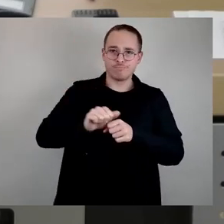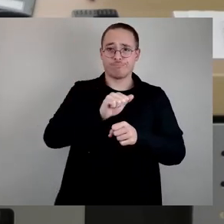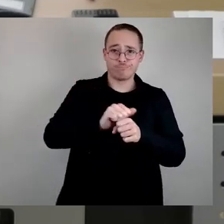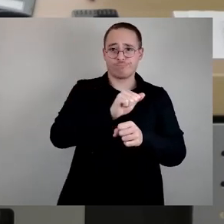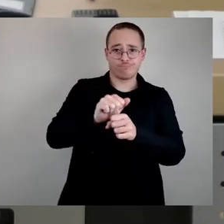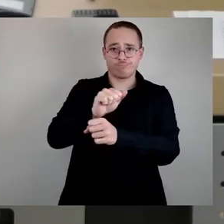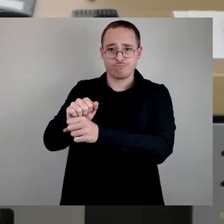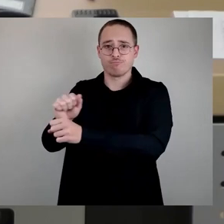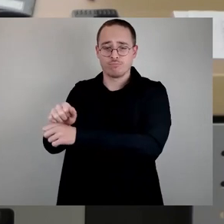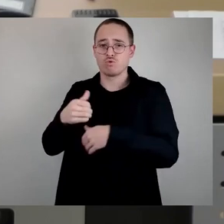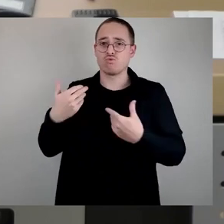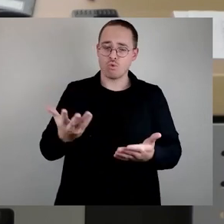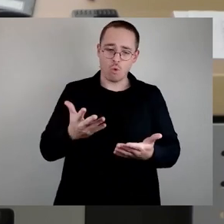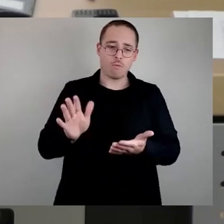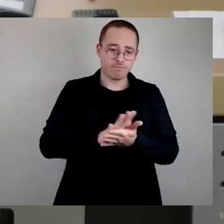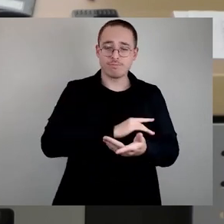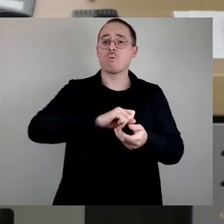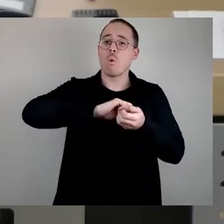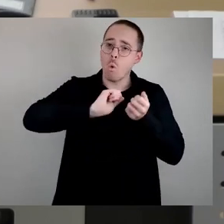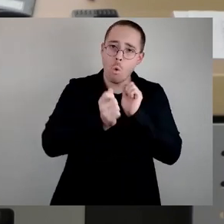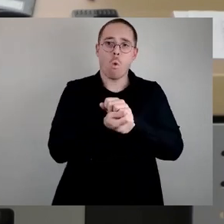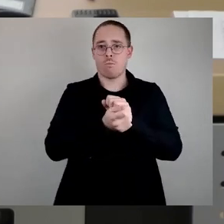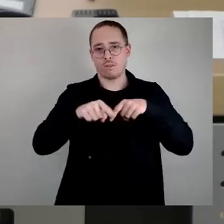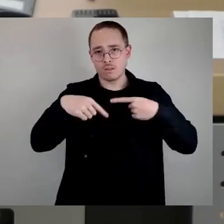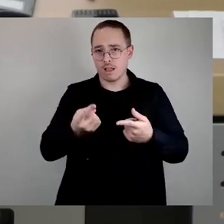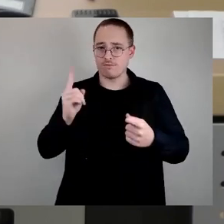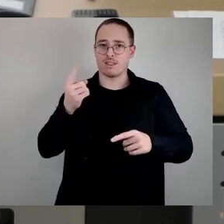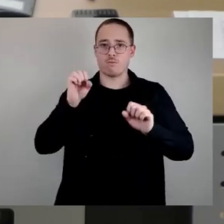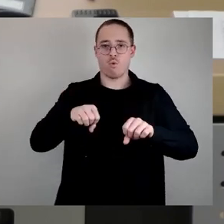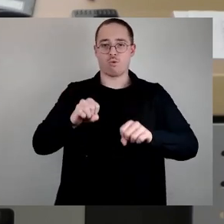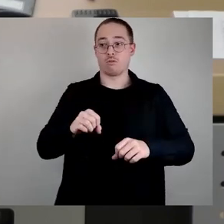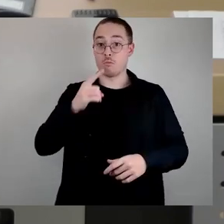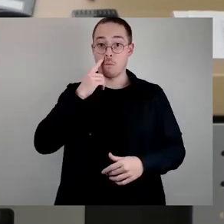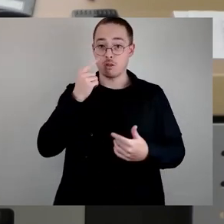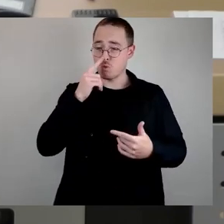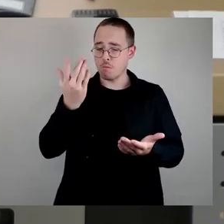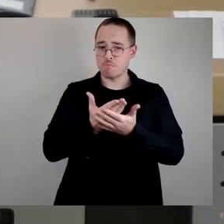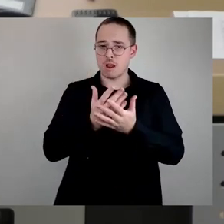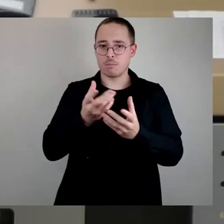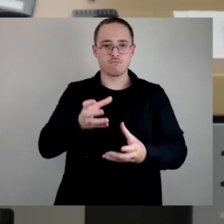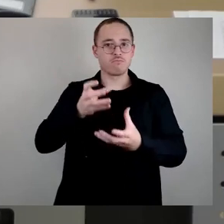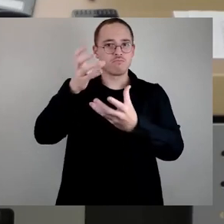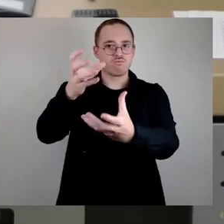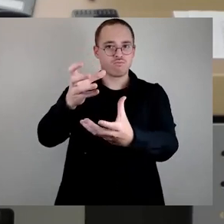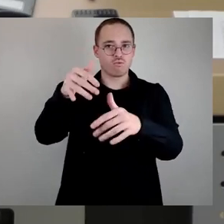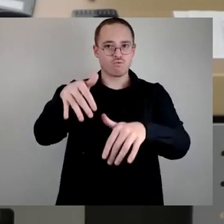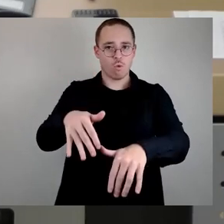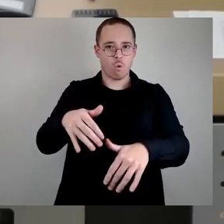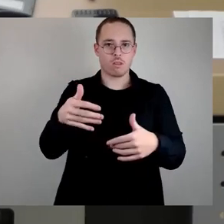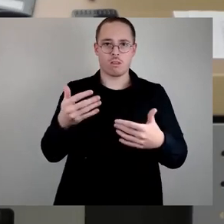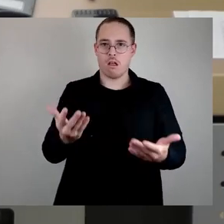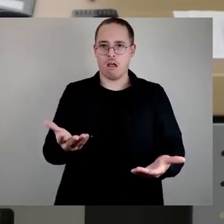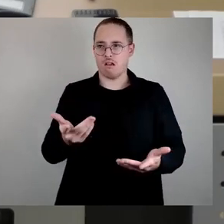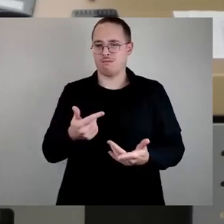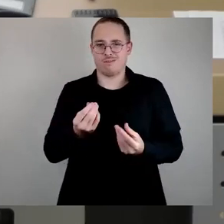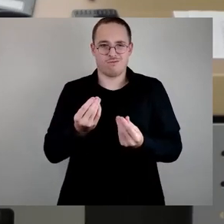ermöglichen und im Moment nur eine Städte dasteht, die ortsveränderlich ist. Das wird der Bürger natürlich nicht gerade